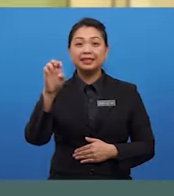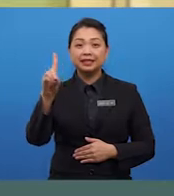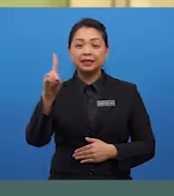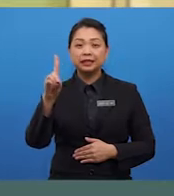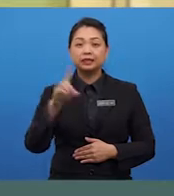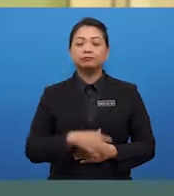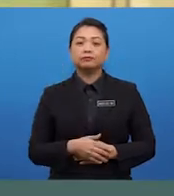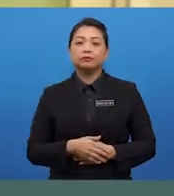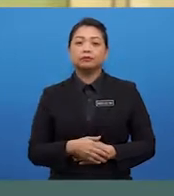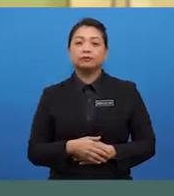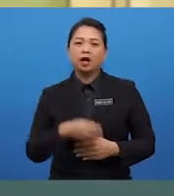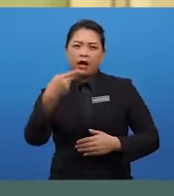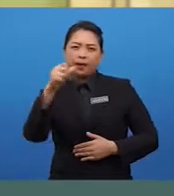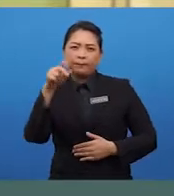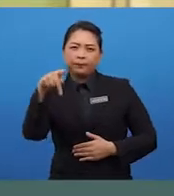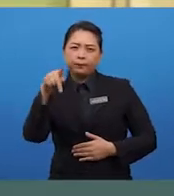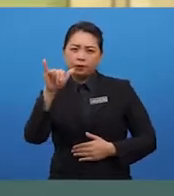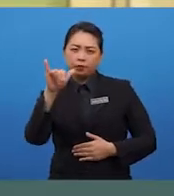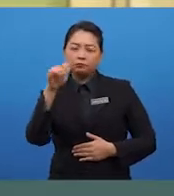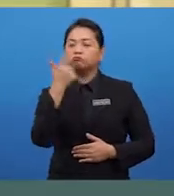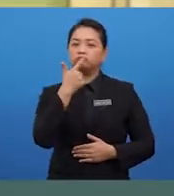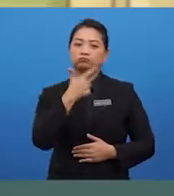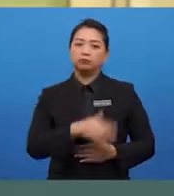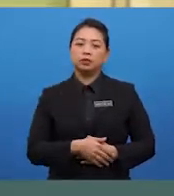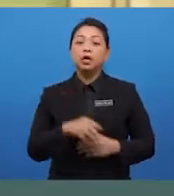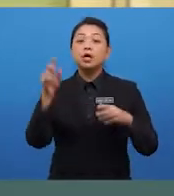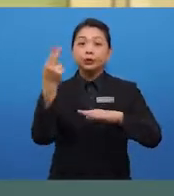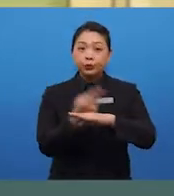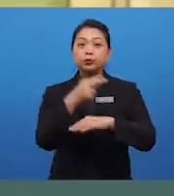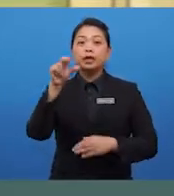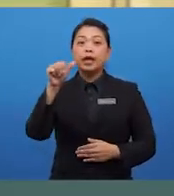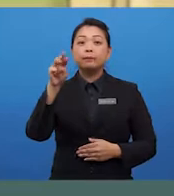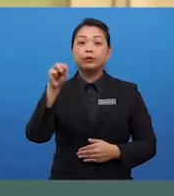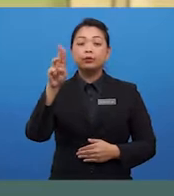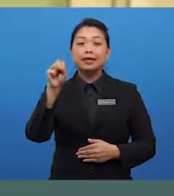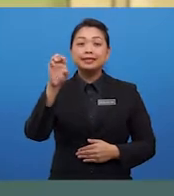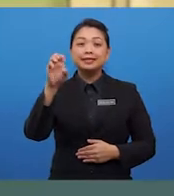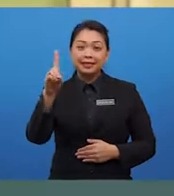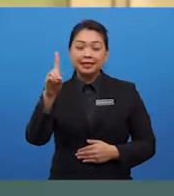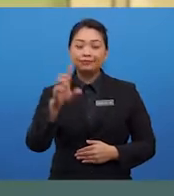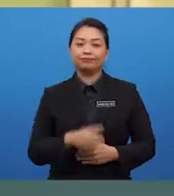happy, why not use amused, delighted or joyful?